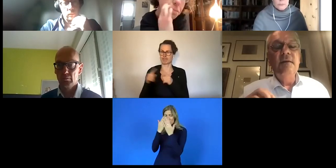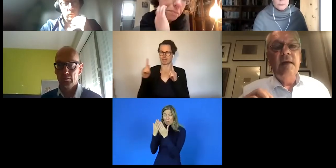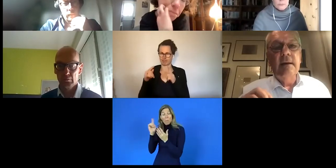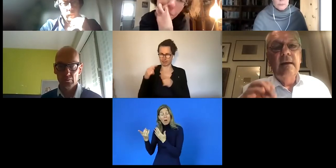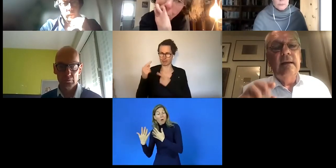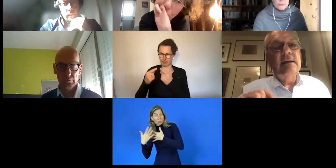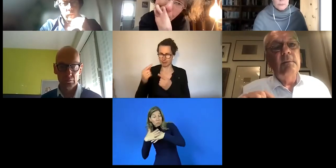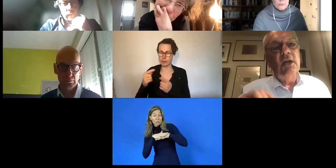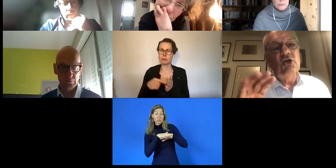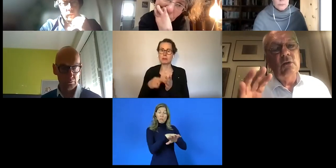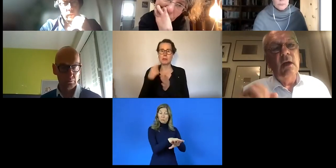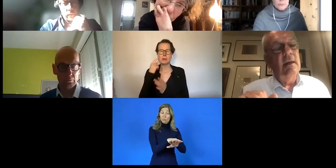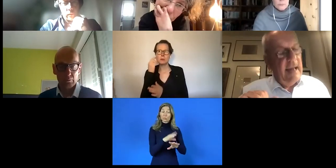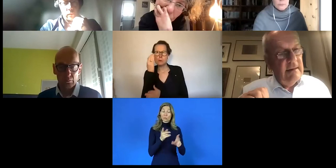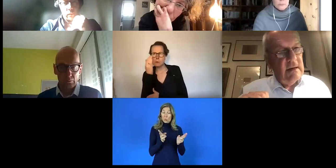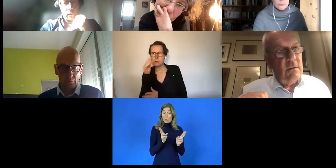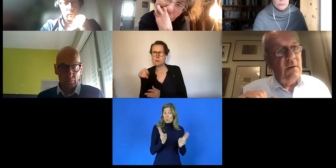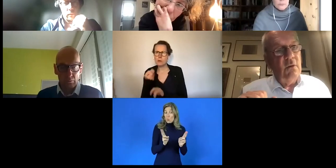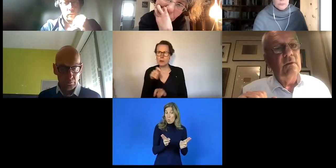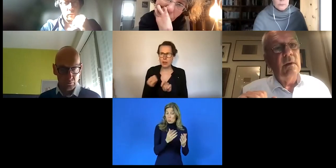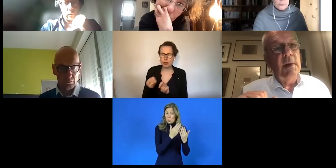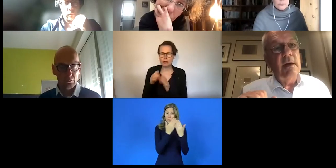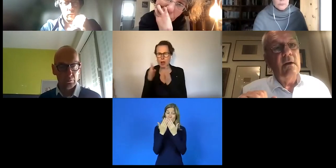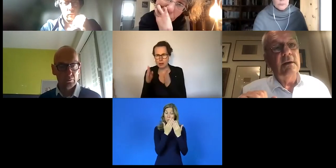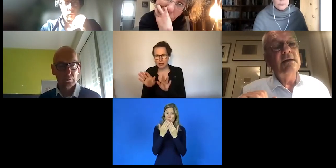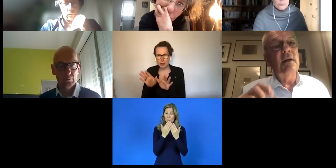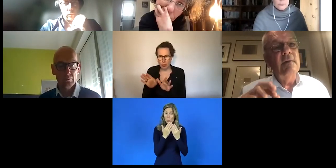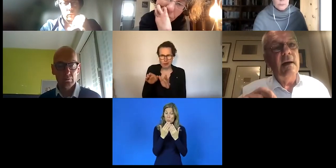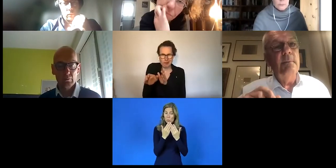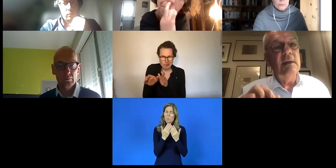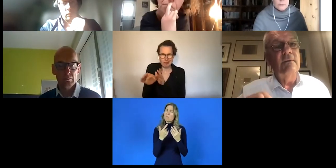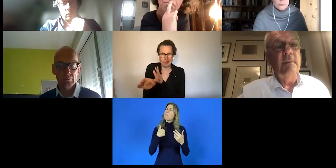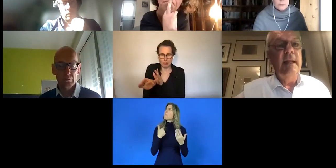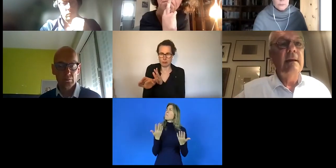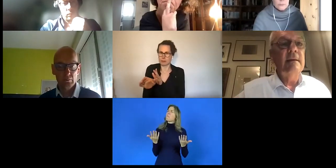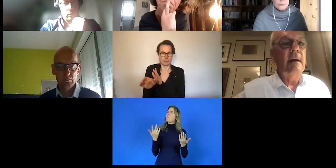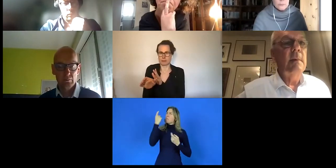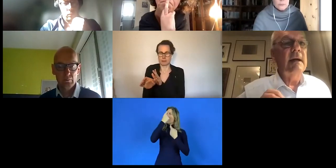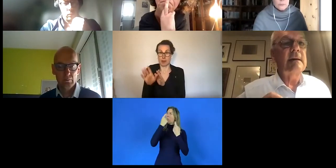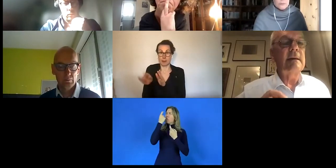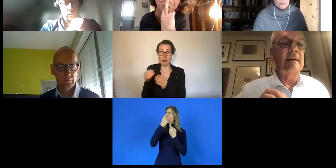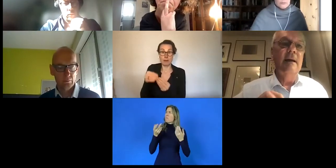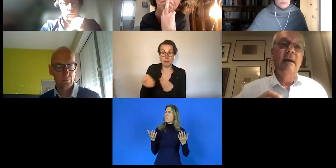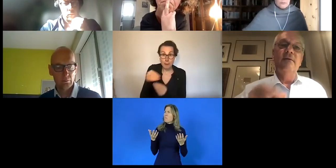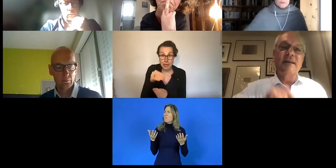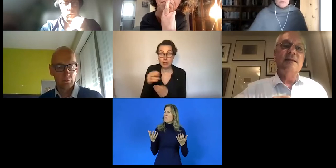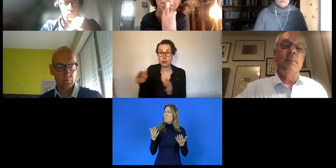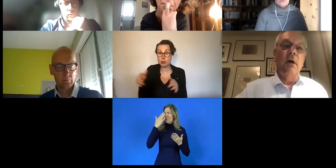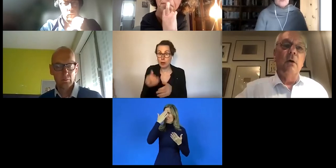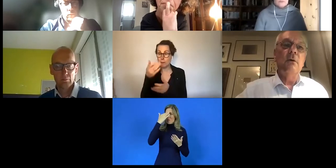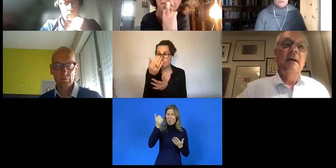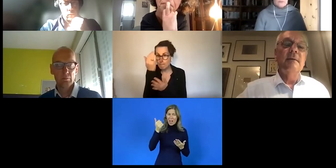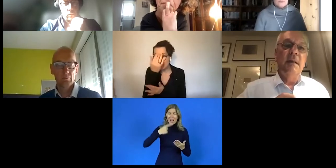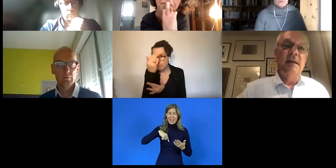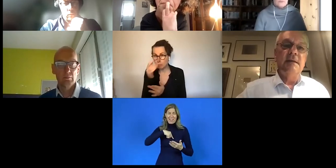wie wir diese Menschen in Einrichtungen unterbringen können, sondern wir haben mit den Familien darüber nachgedacht, was sie